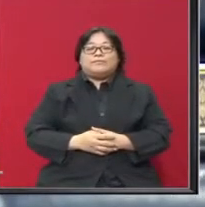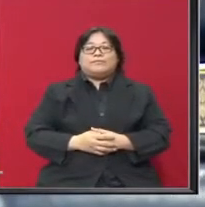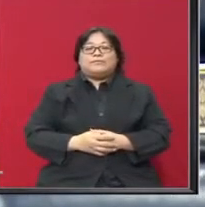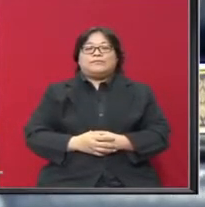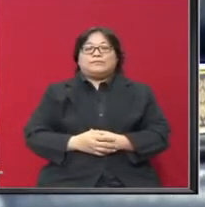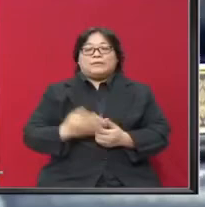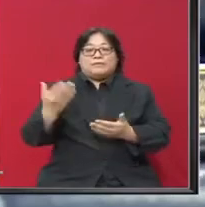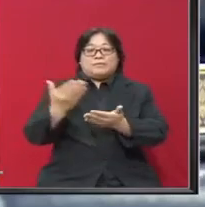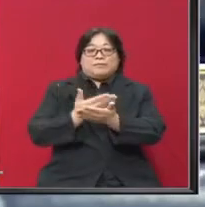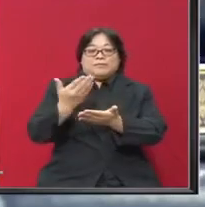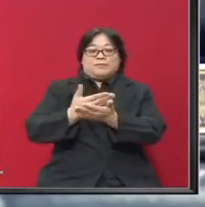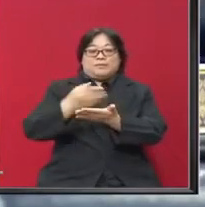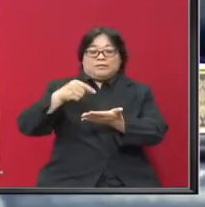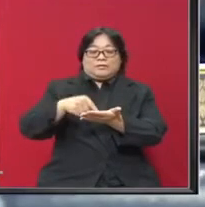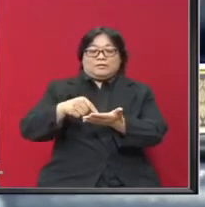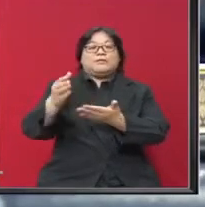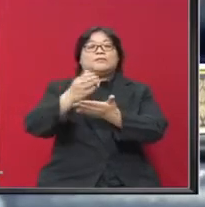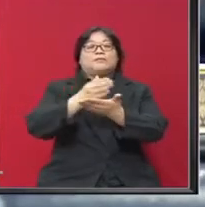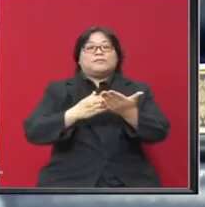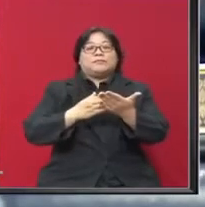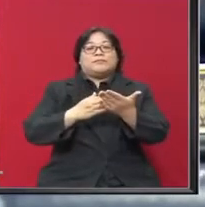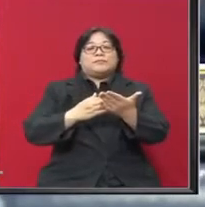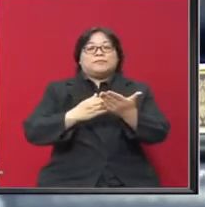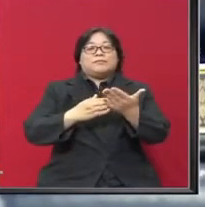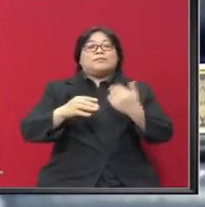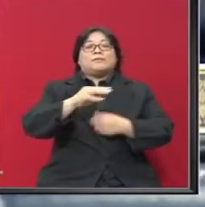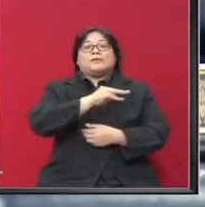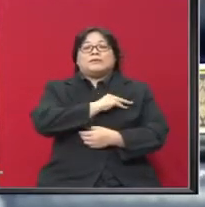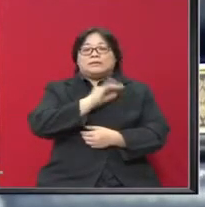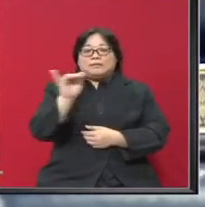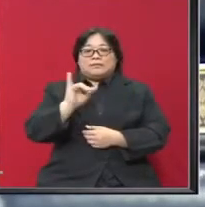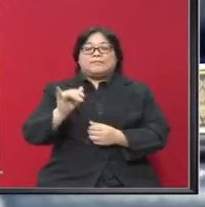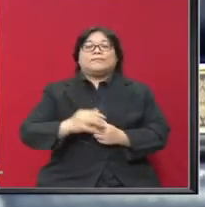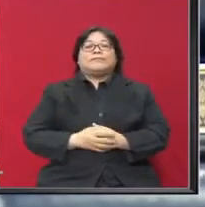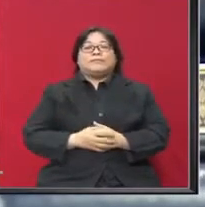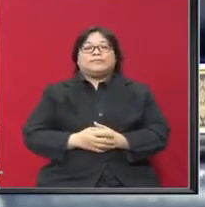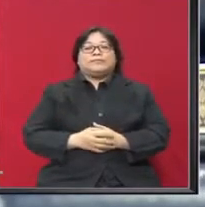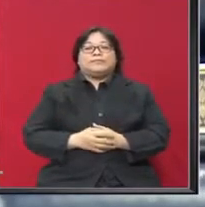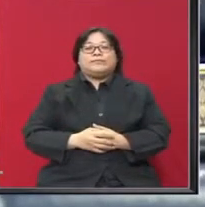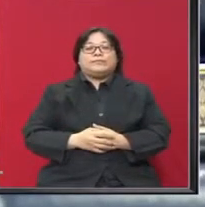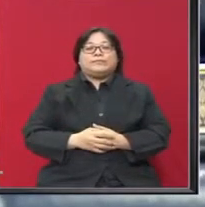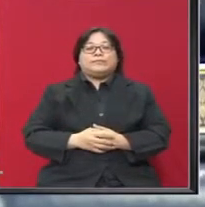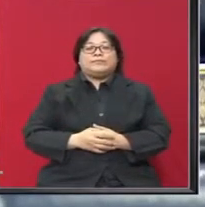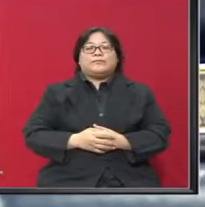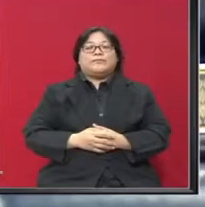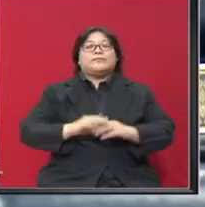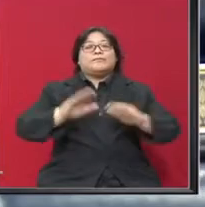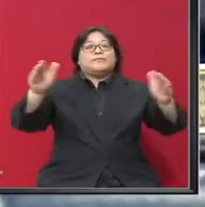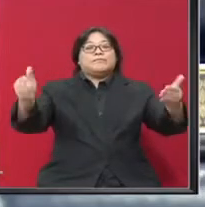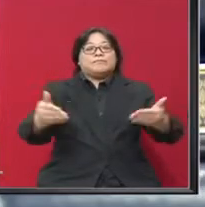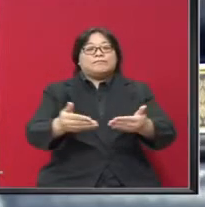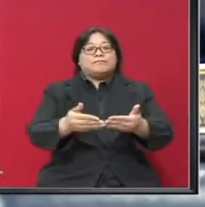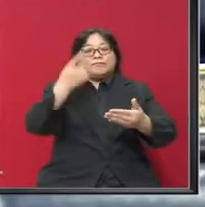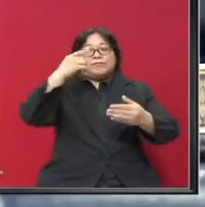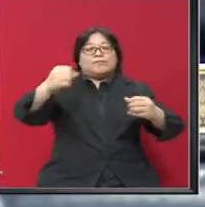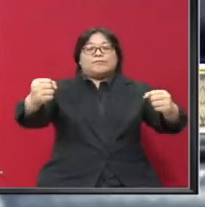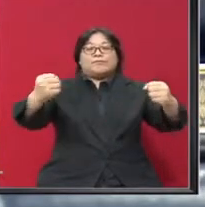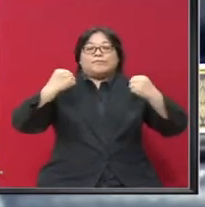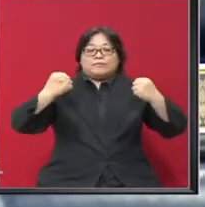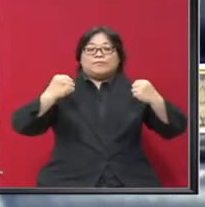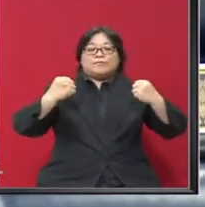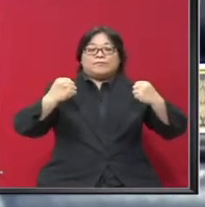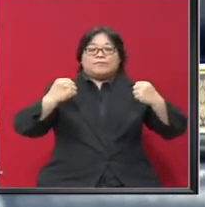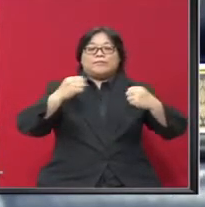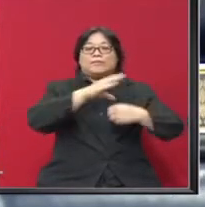Baru-baru ini pihak Yang Mohd Menteri juga telah memperkenalkan Bagi mengukuhkan